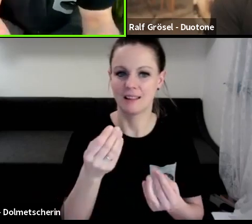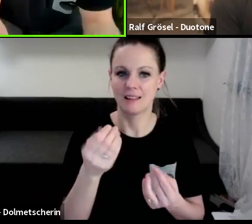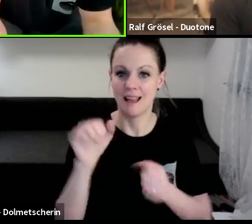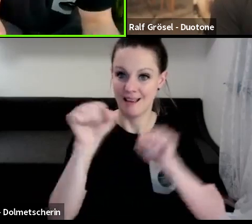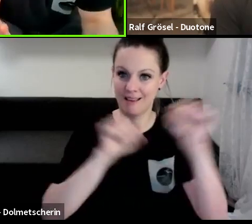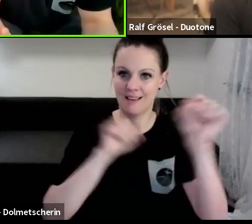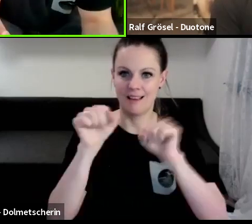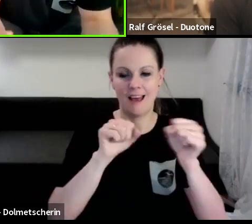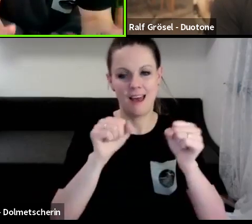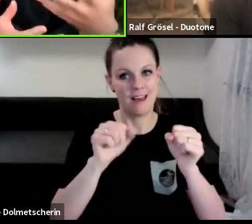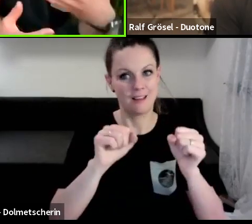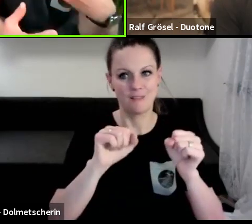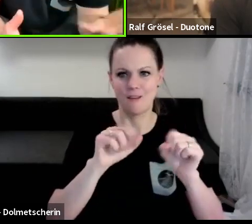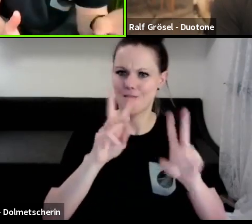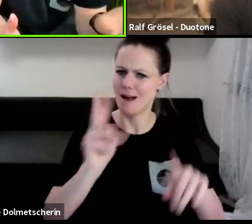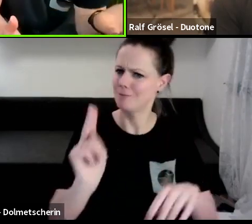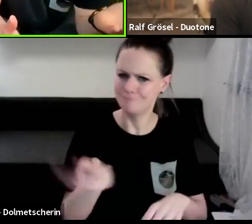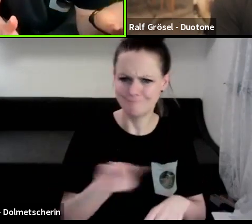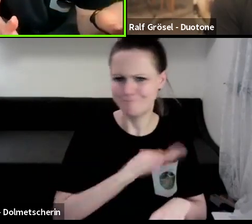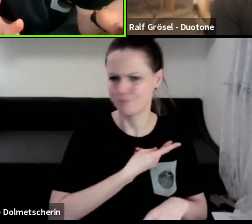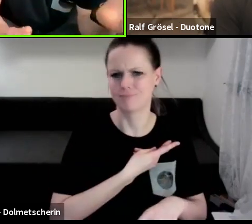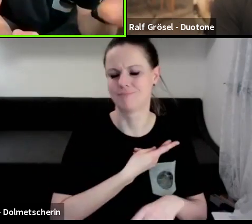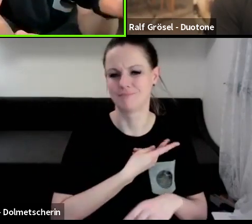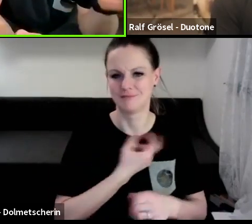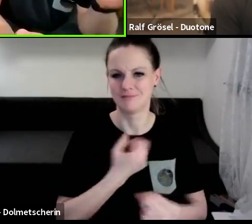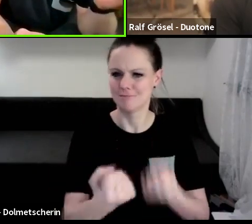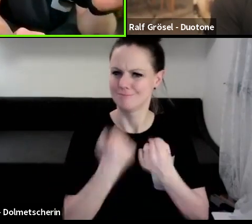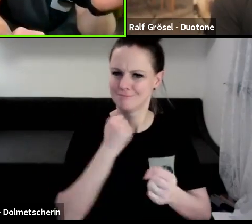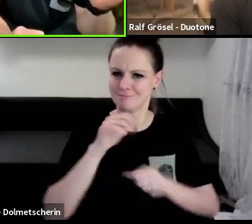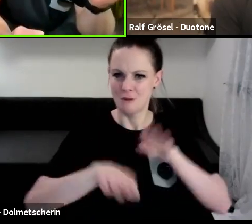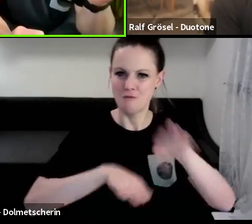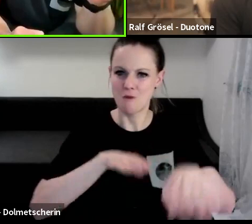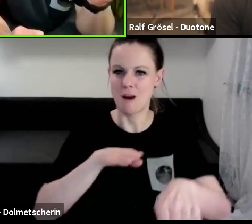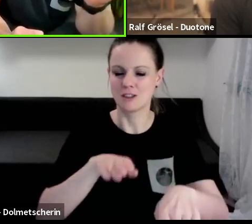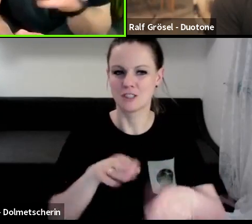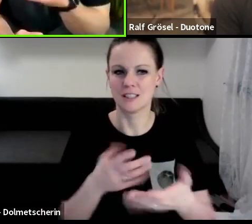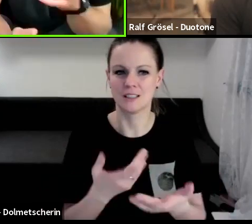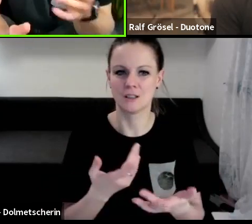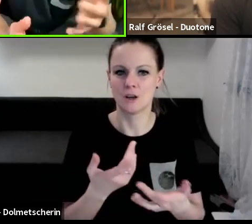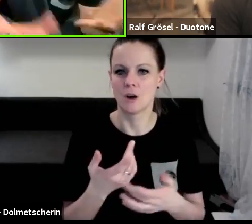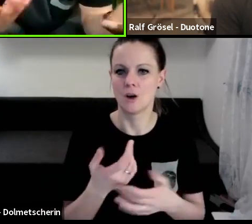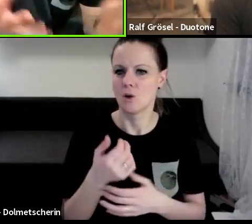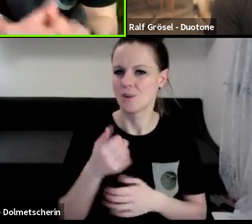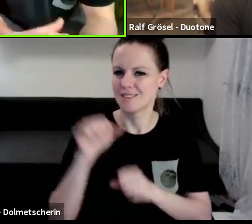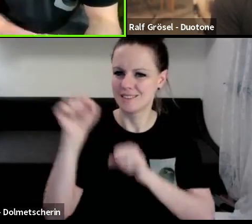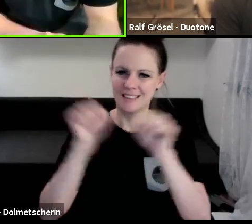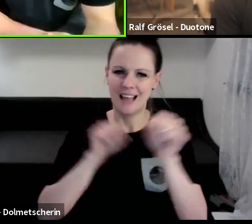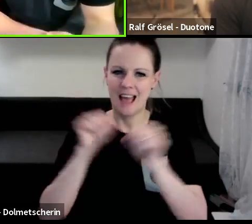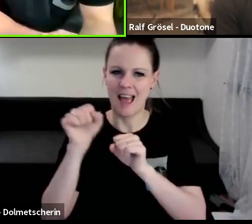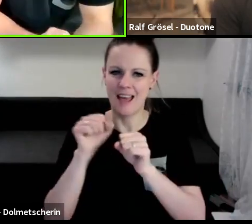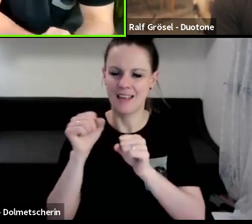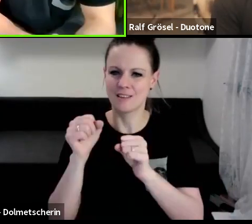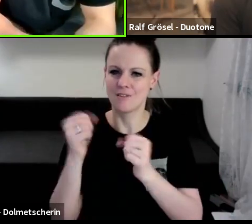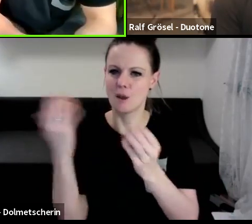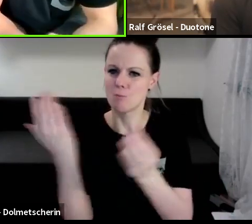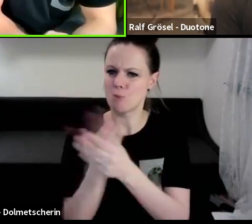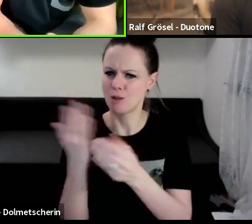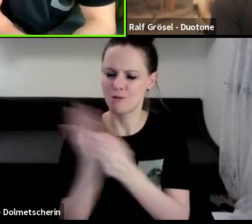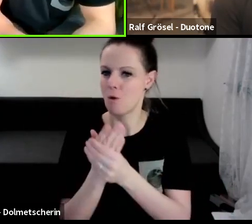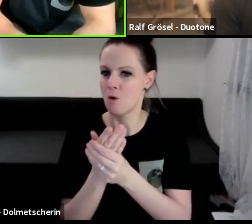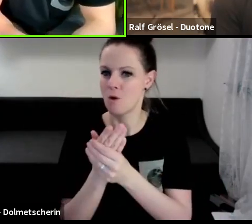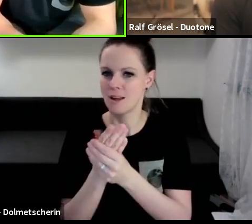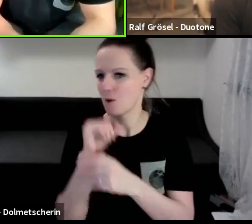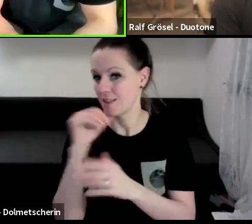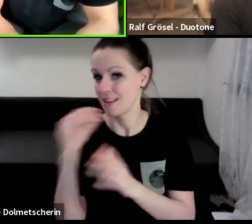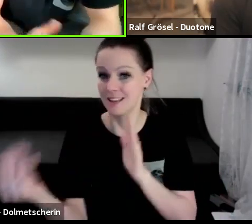du am meisten stolz bist, wo der größte Fortschritt war? Und welcher Kite ist bei dir nicht ins Portfolio gekommen? Was du gesagt hast, den hätte ich gern